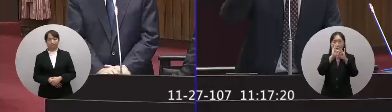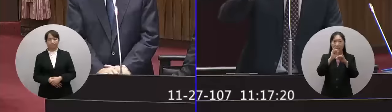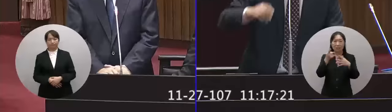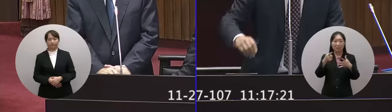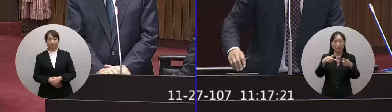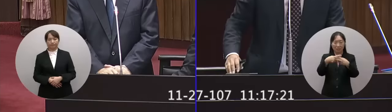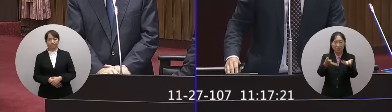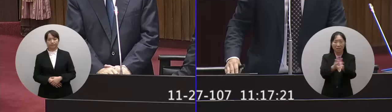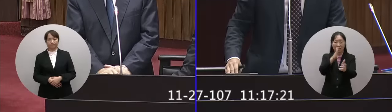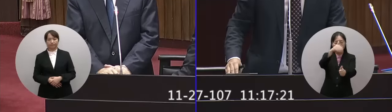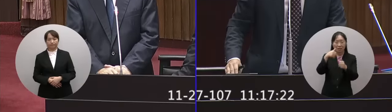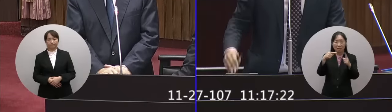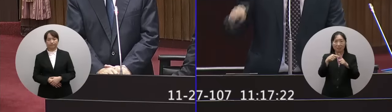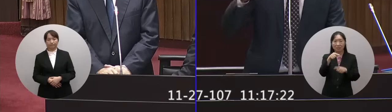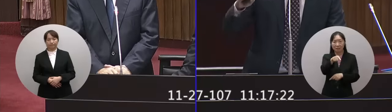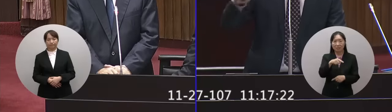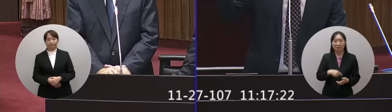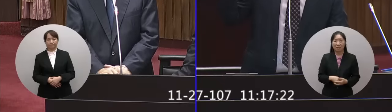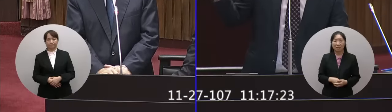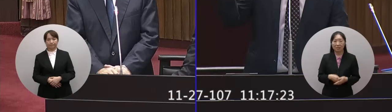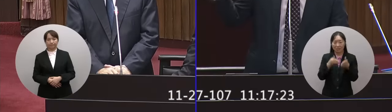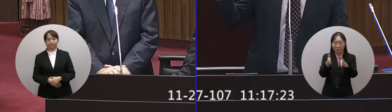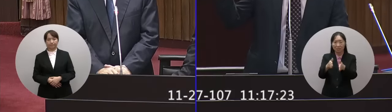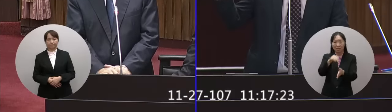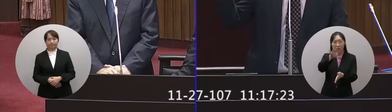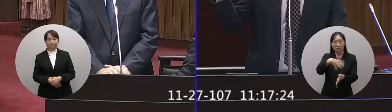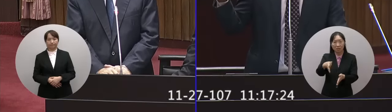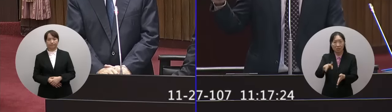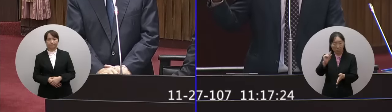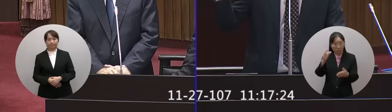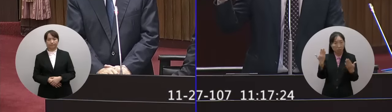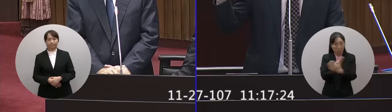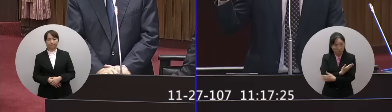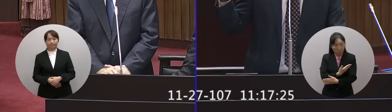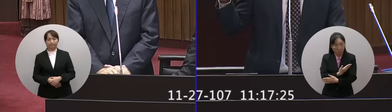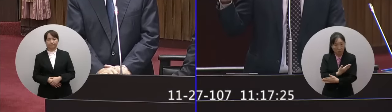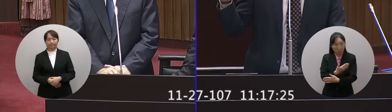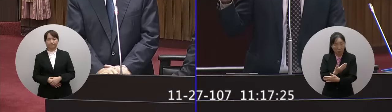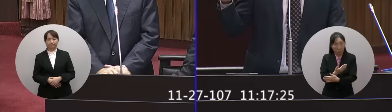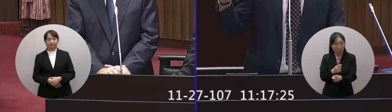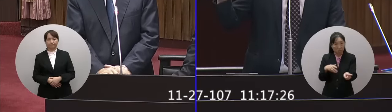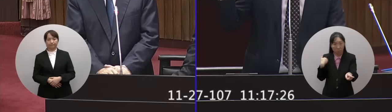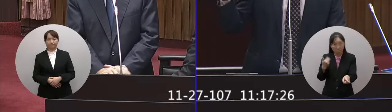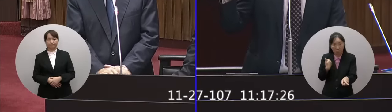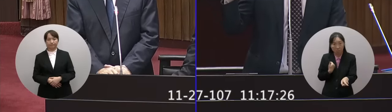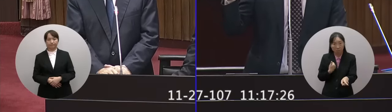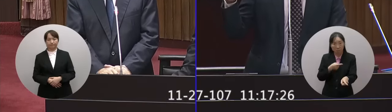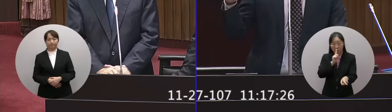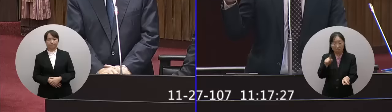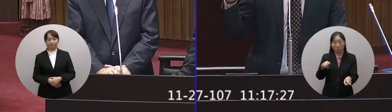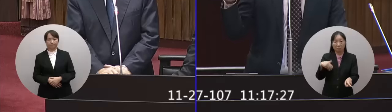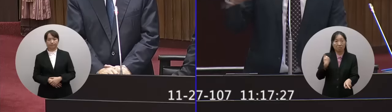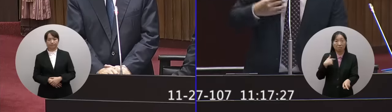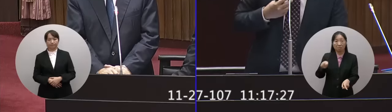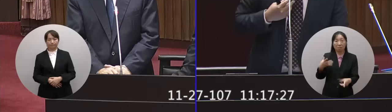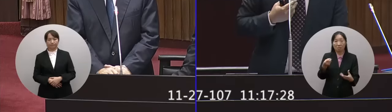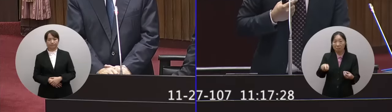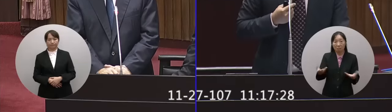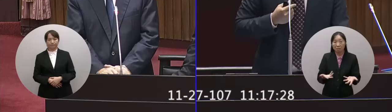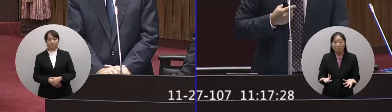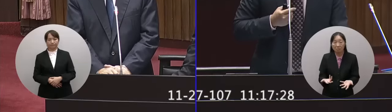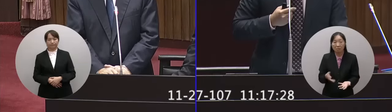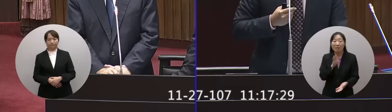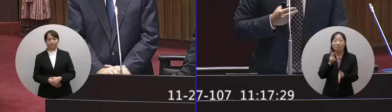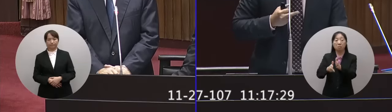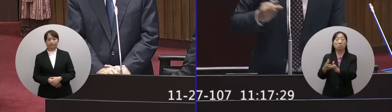組的召集人對於這個表有更動過竟然不知道說沒有這件事可是台鐵